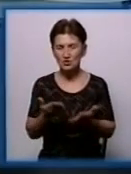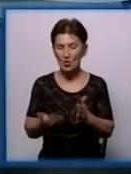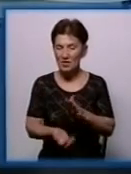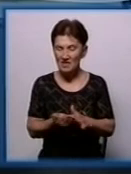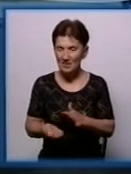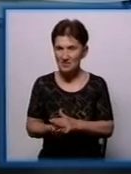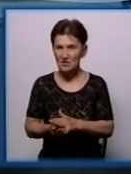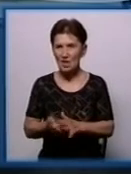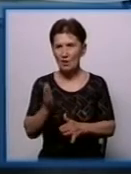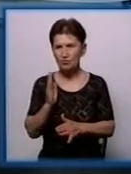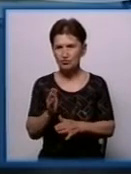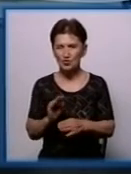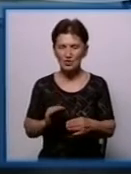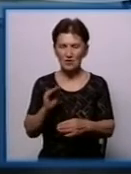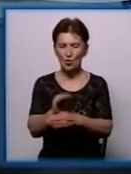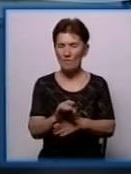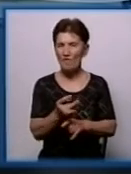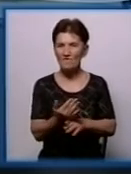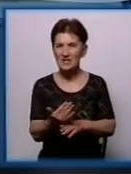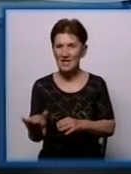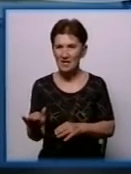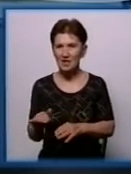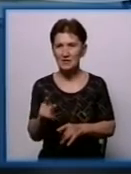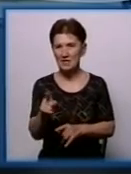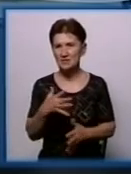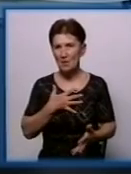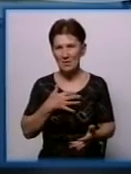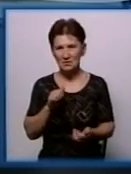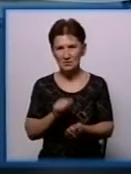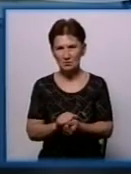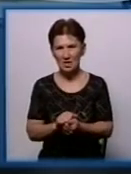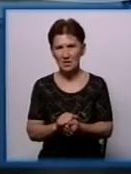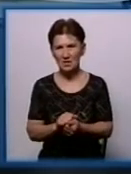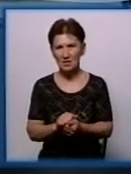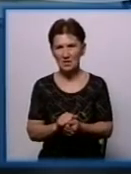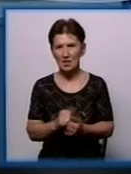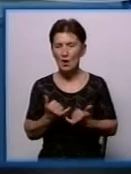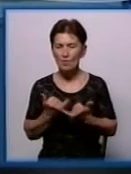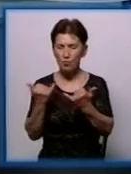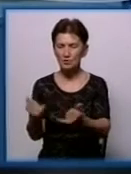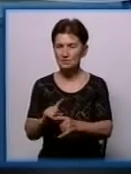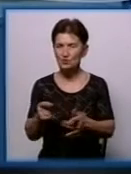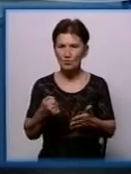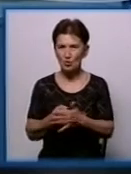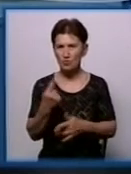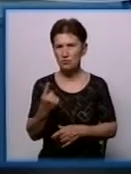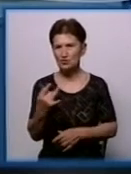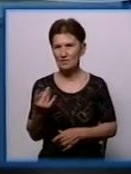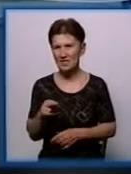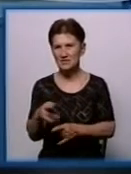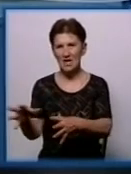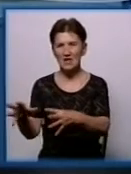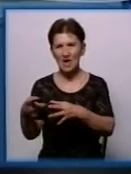додатково виділяти, ми йдемо на всі принципові поступки, які необхідні, щоб до 1 вересня ми разом